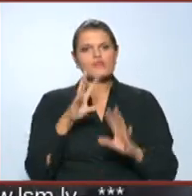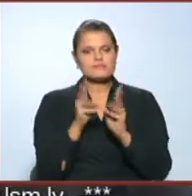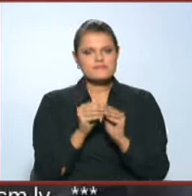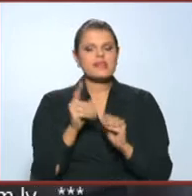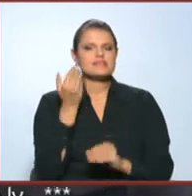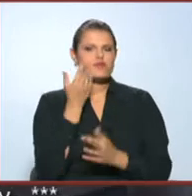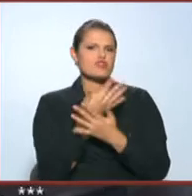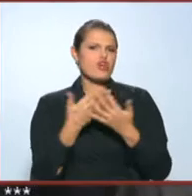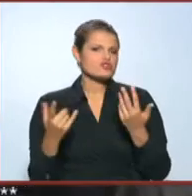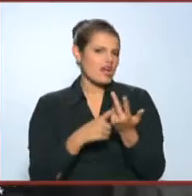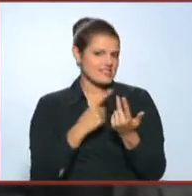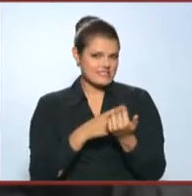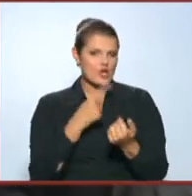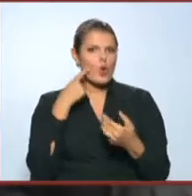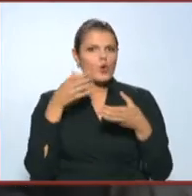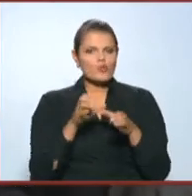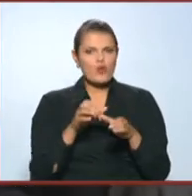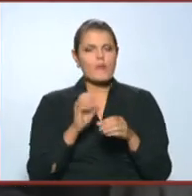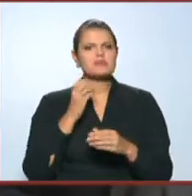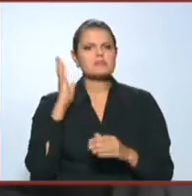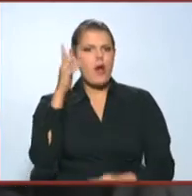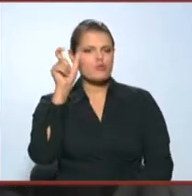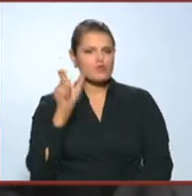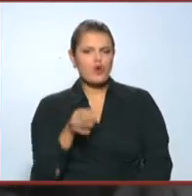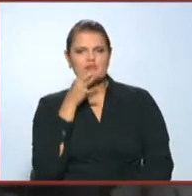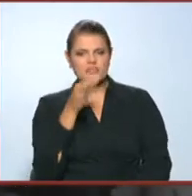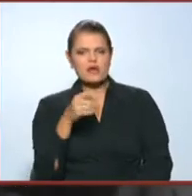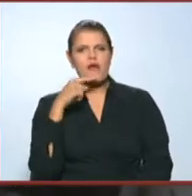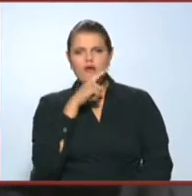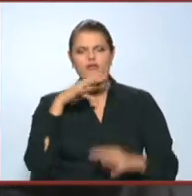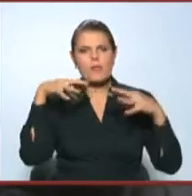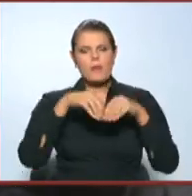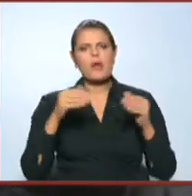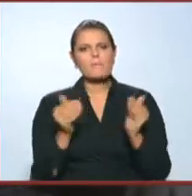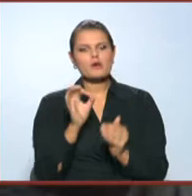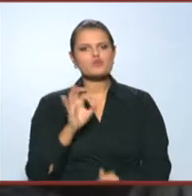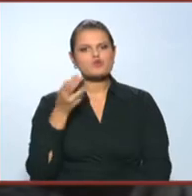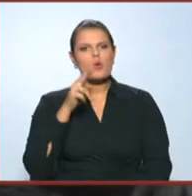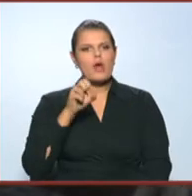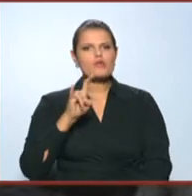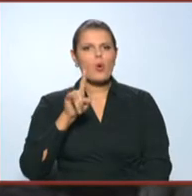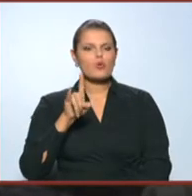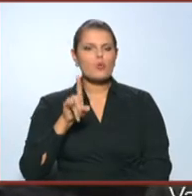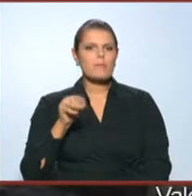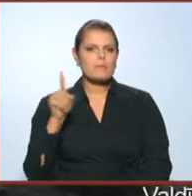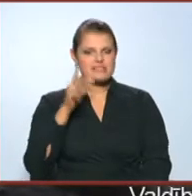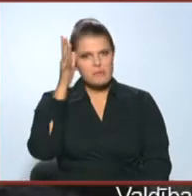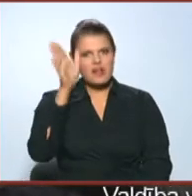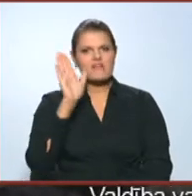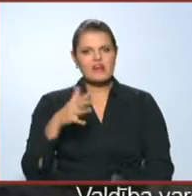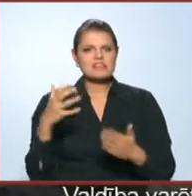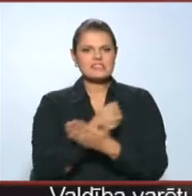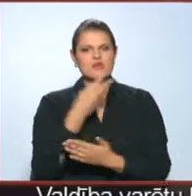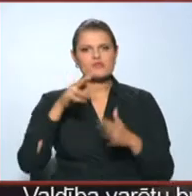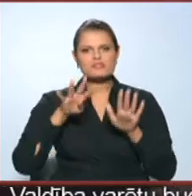tiek saukta dažāda skaitļa. Domas auditors saradz, ka ekonomija apvienojot mazo zolu un Taurupas pārvaldes var sasniegt par 29